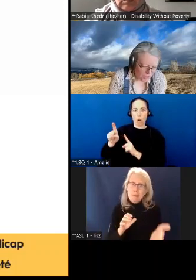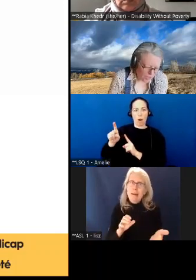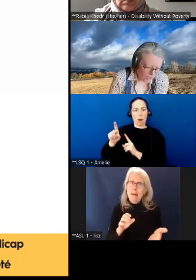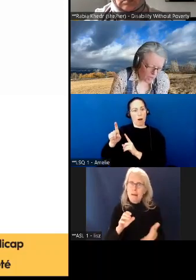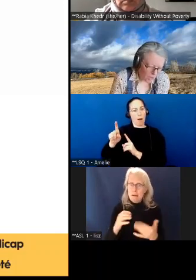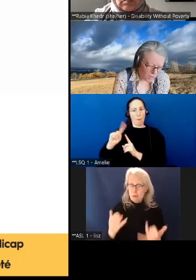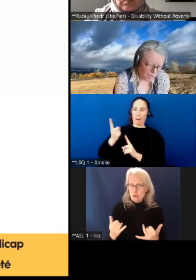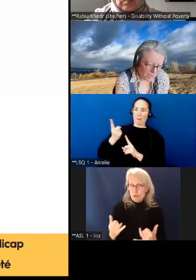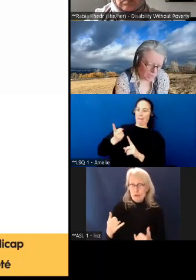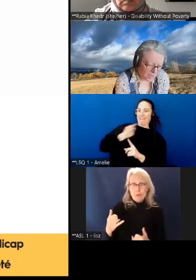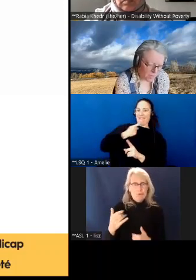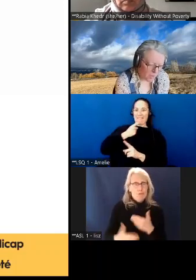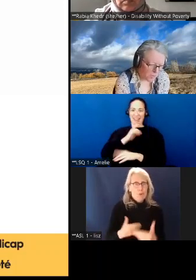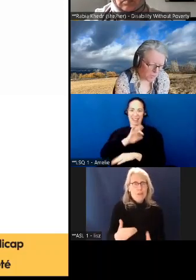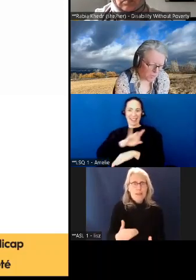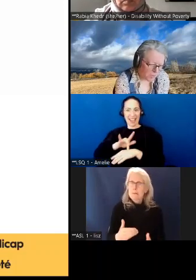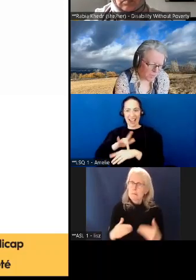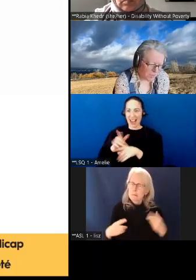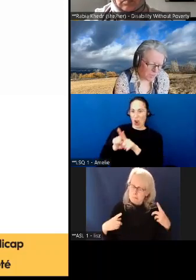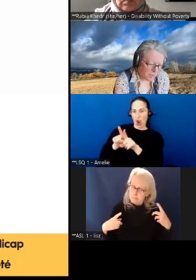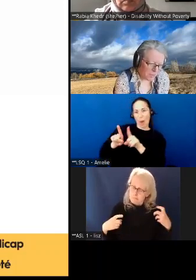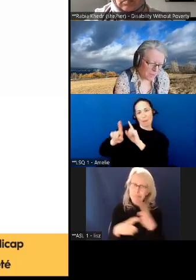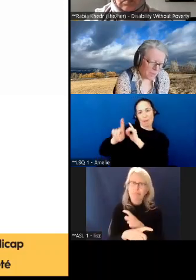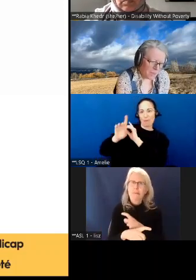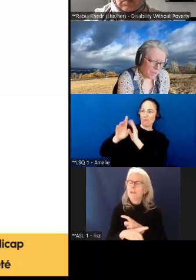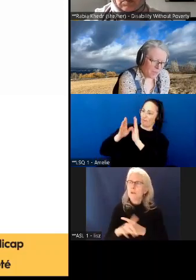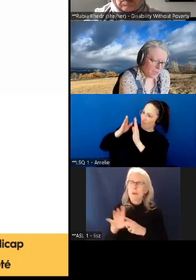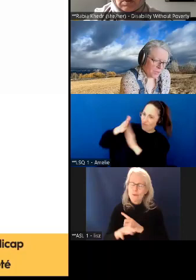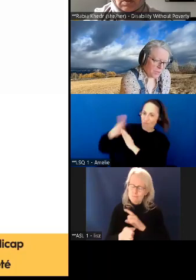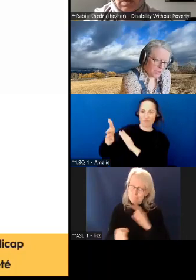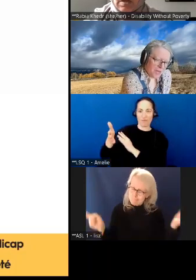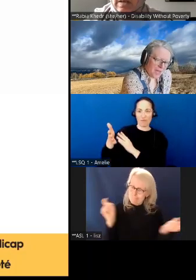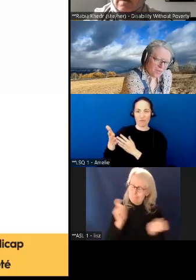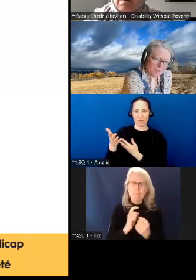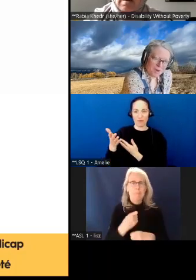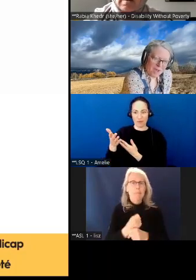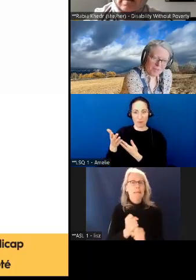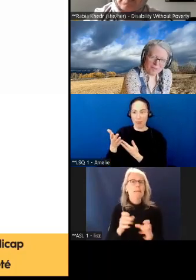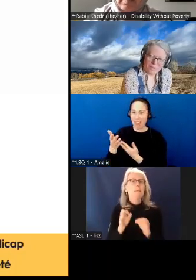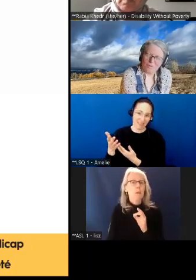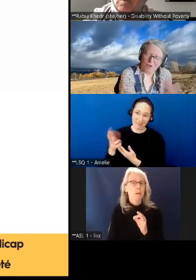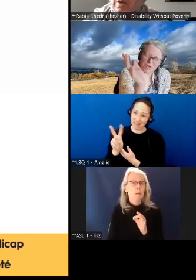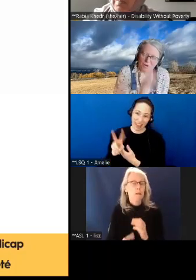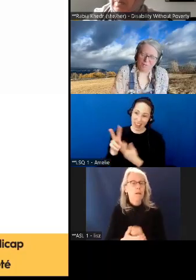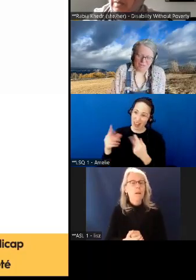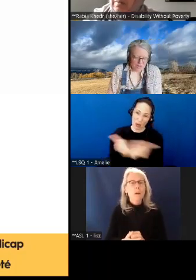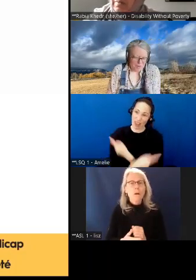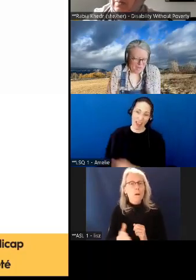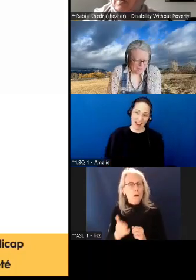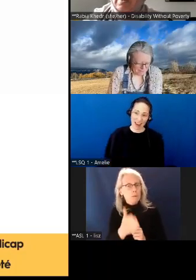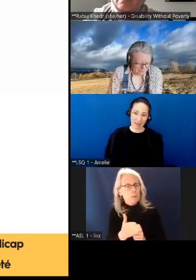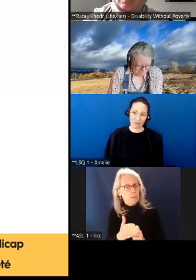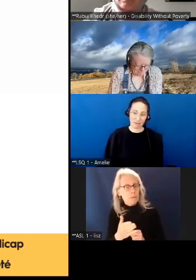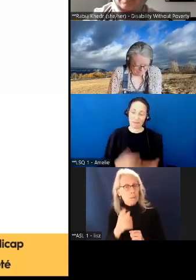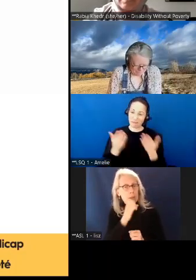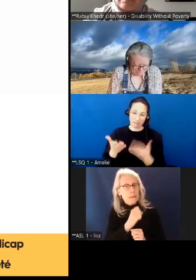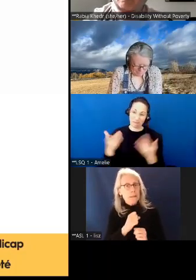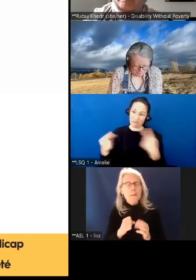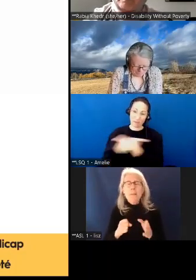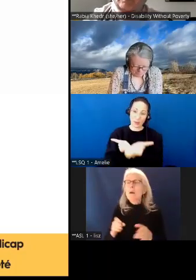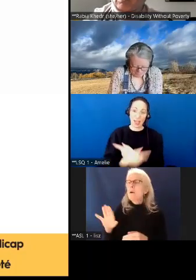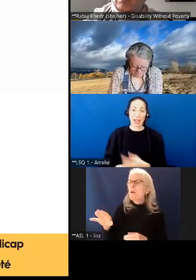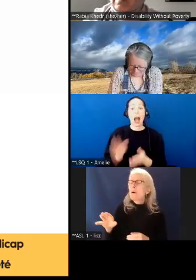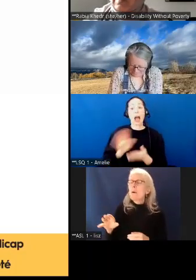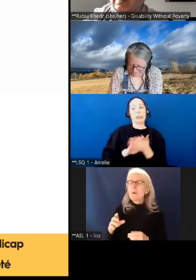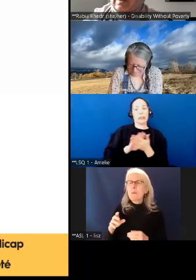facile à traverser. Et ce n'est pas le cas en ce moment. Désolée.